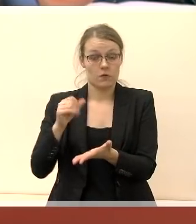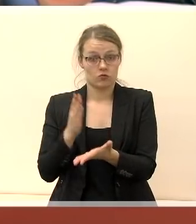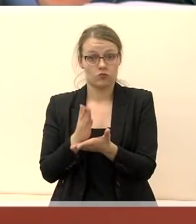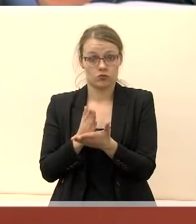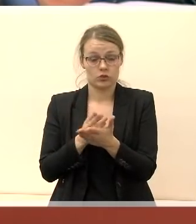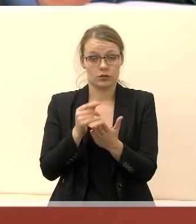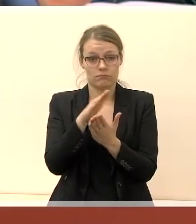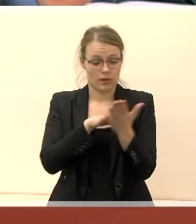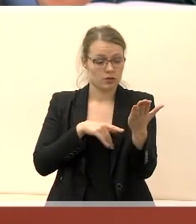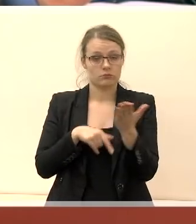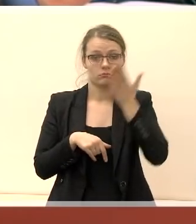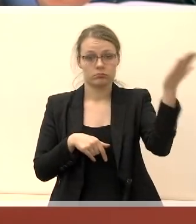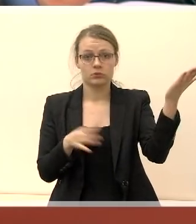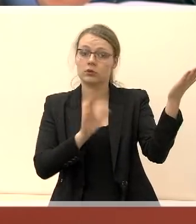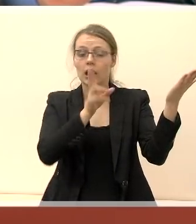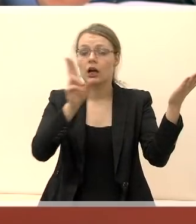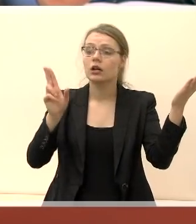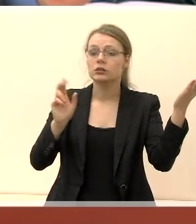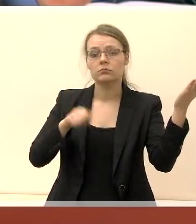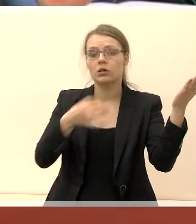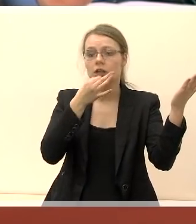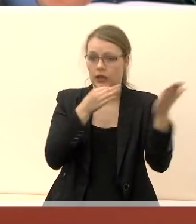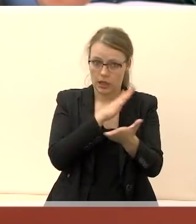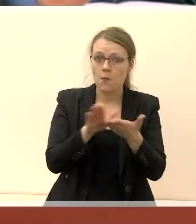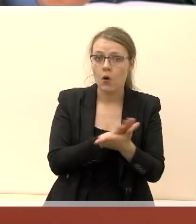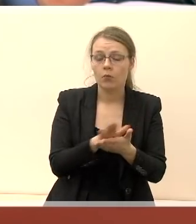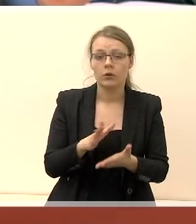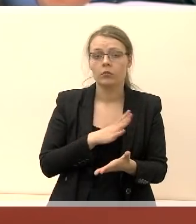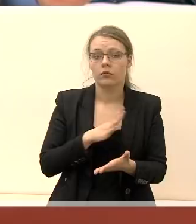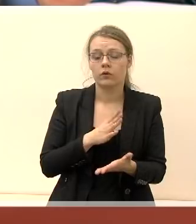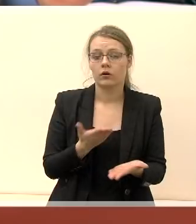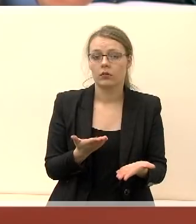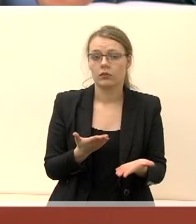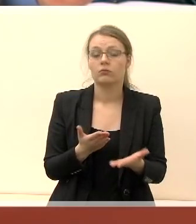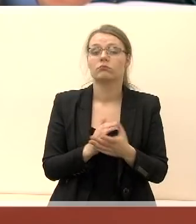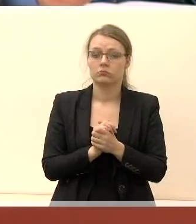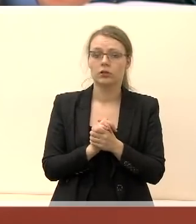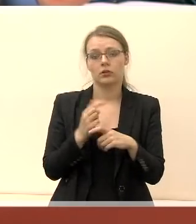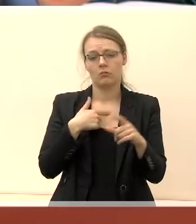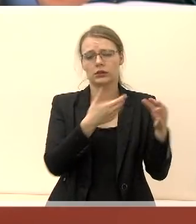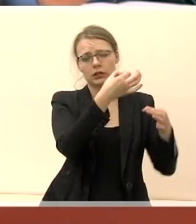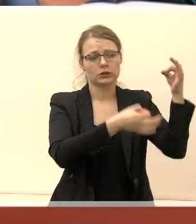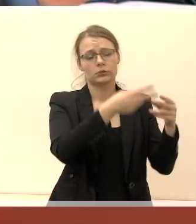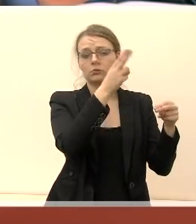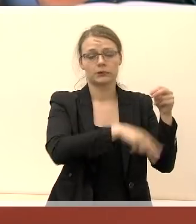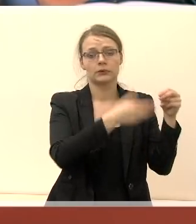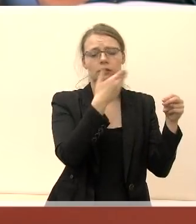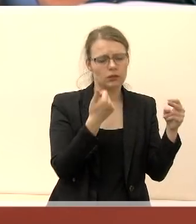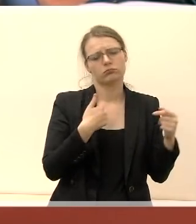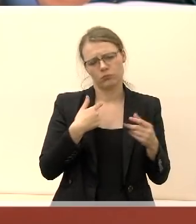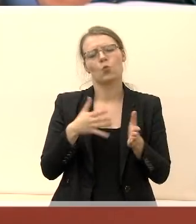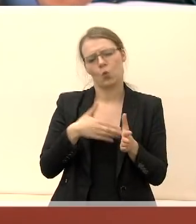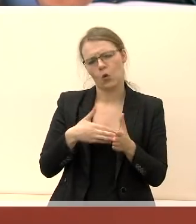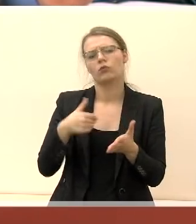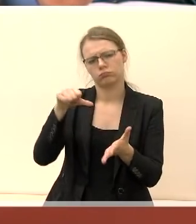atsimi į parašą, kas gali paneigti, kad tai už dyką buvo padaryta. Ir mes, kol teismų sprendimų nėra, dalyvaujam